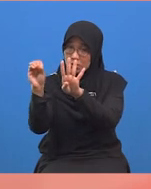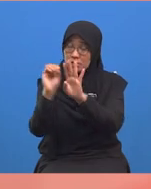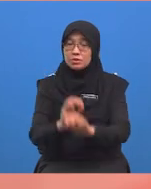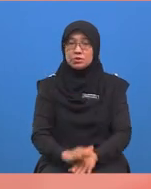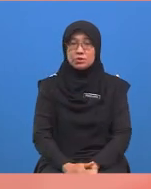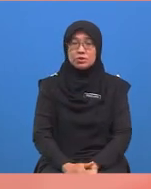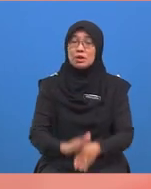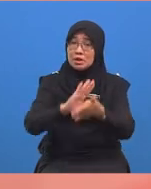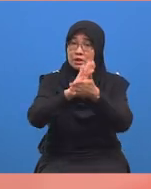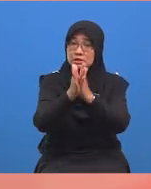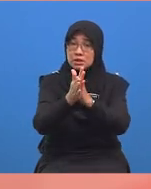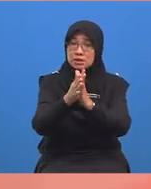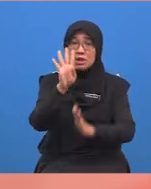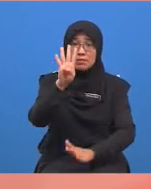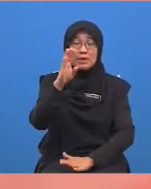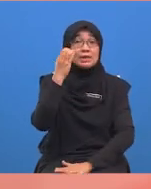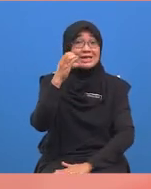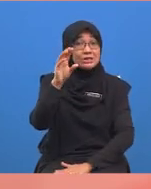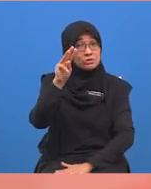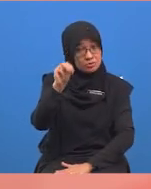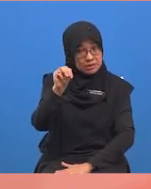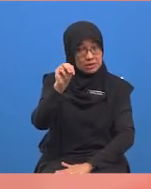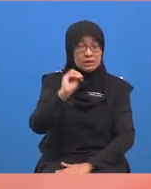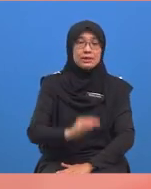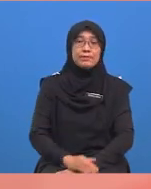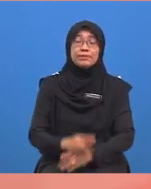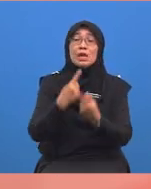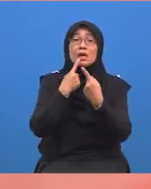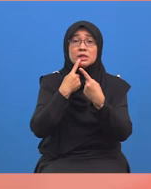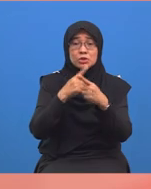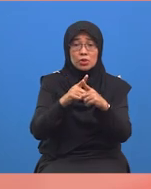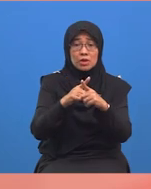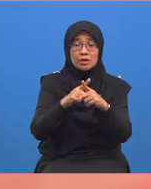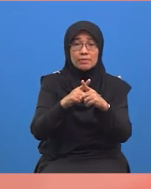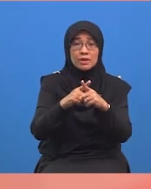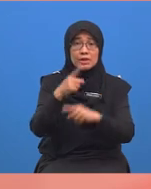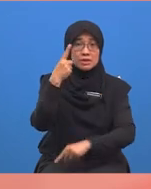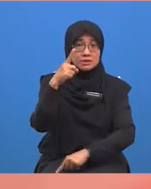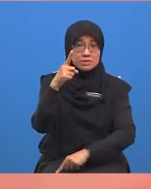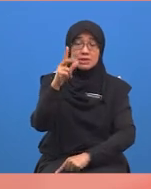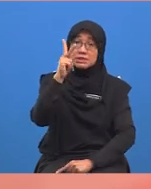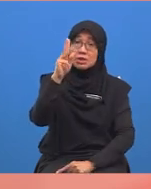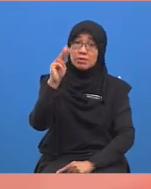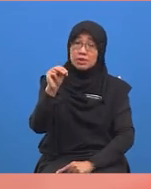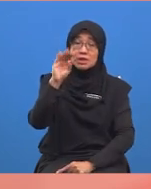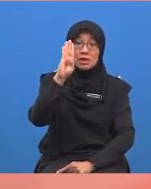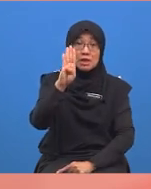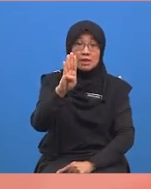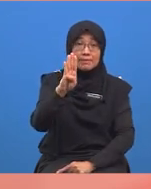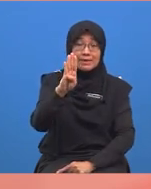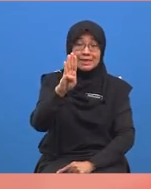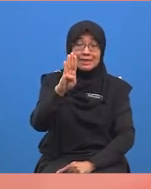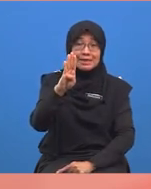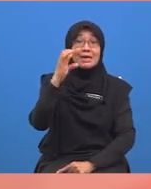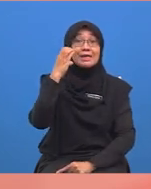empat meter menjadi empat ratus meter. Jawapannya ialah sebelas kilometer empat